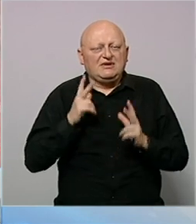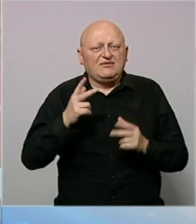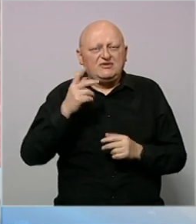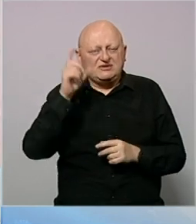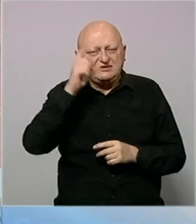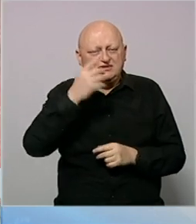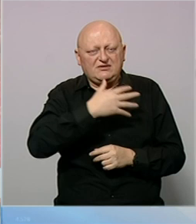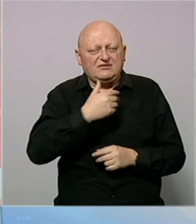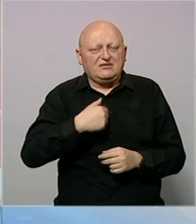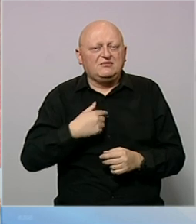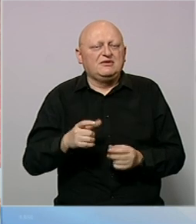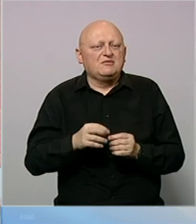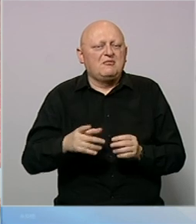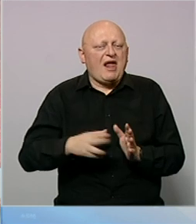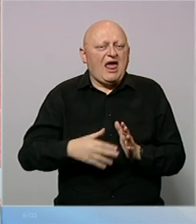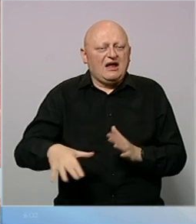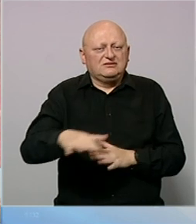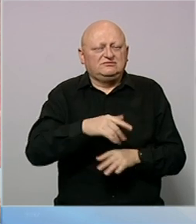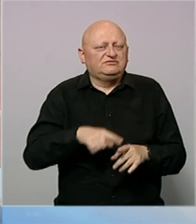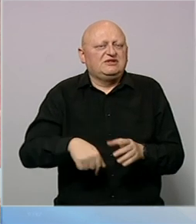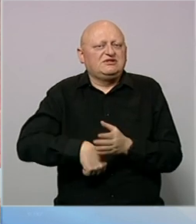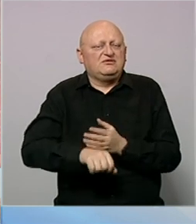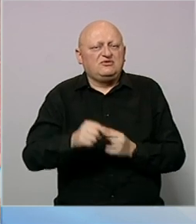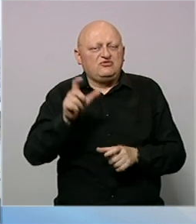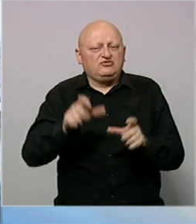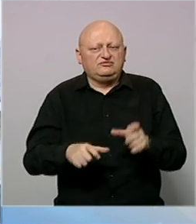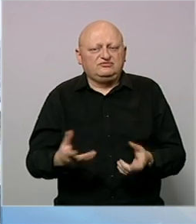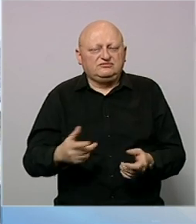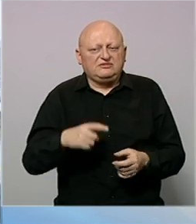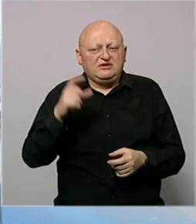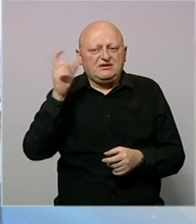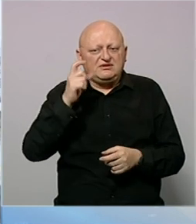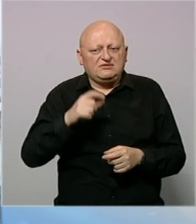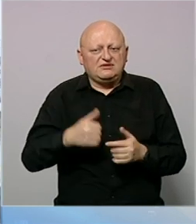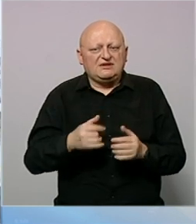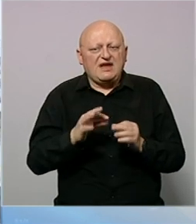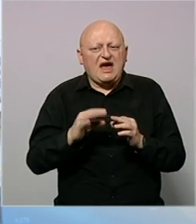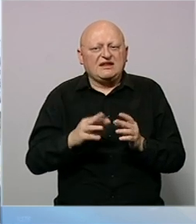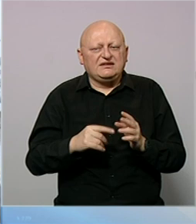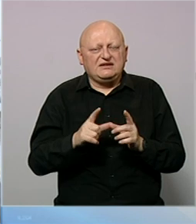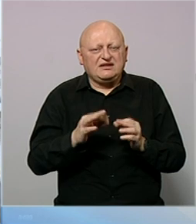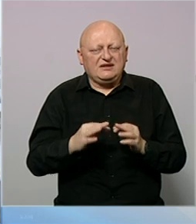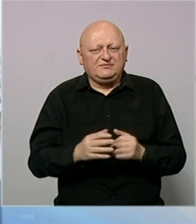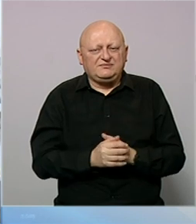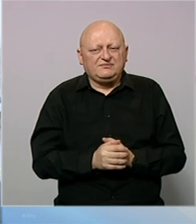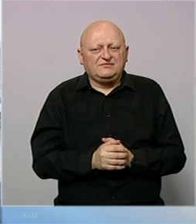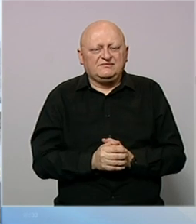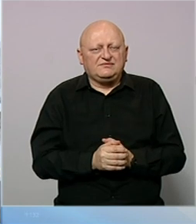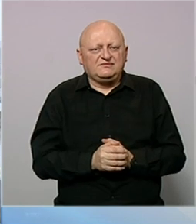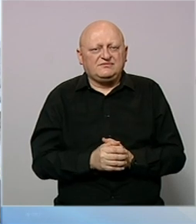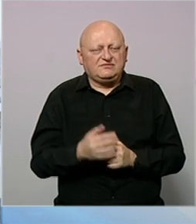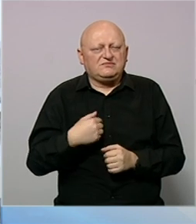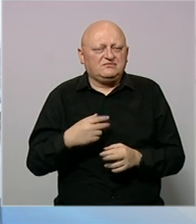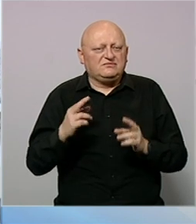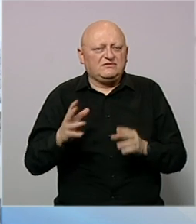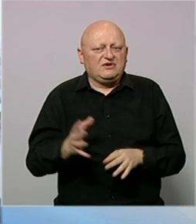Hrvatsku. Bitno je mislio balkanske zemlje, isti futbal, isti ljudi. Za Srbiju, sad za Argentinu do kraja. Tako da nadam